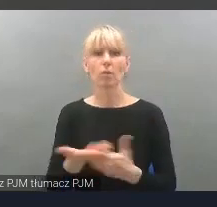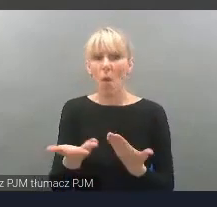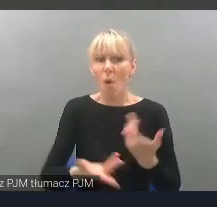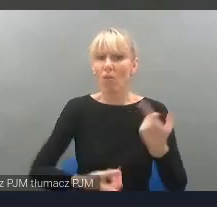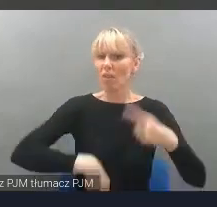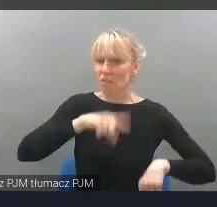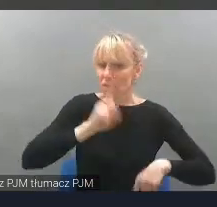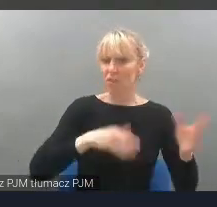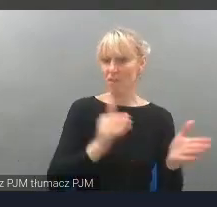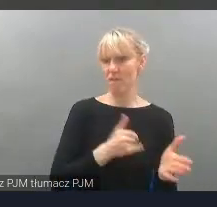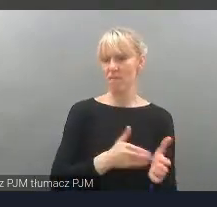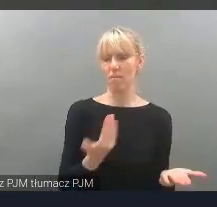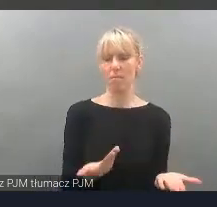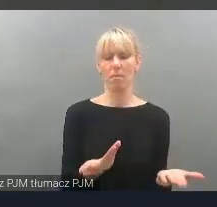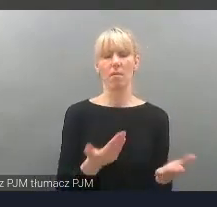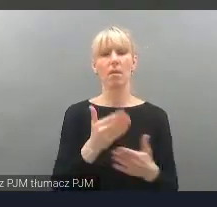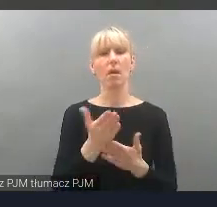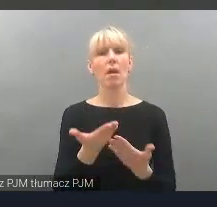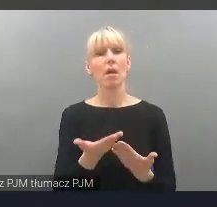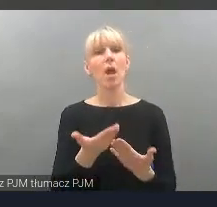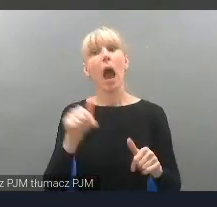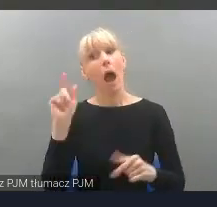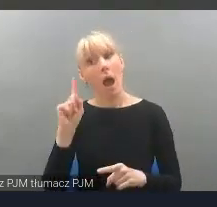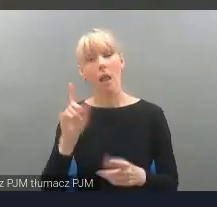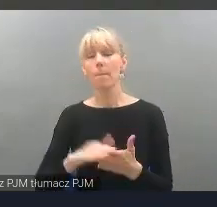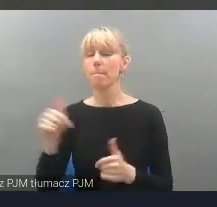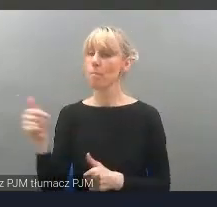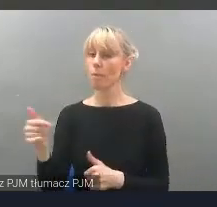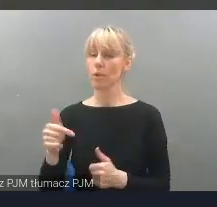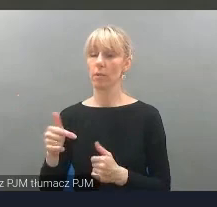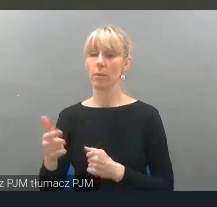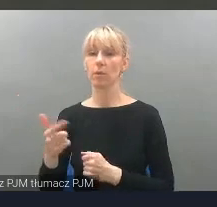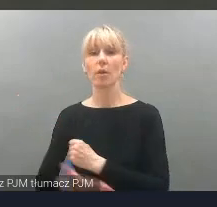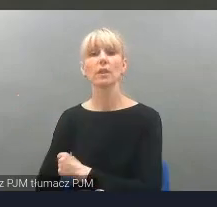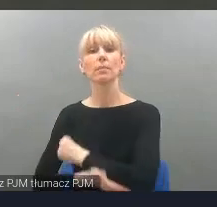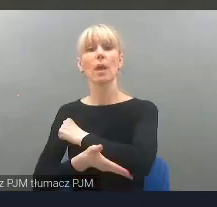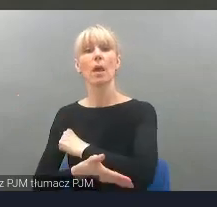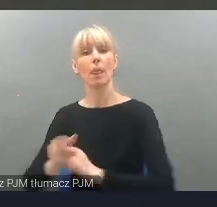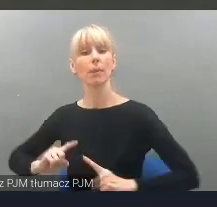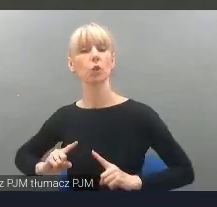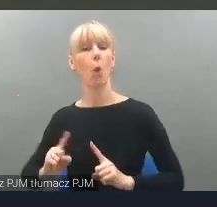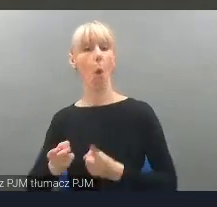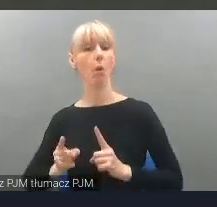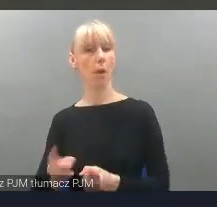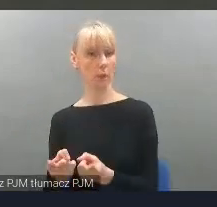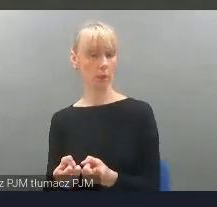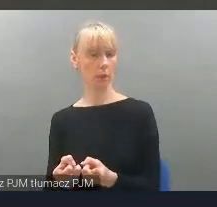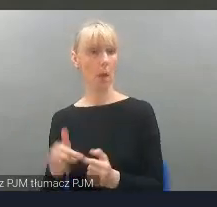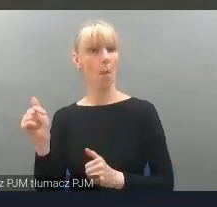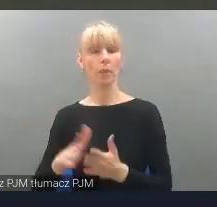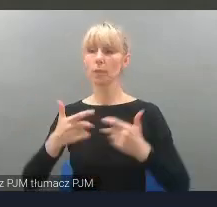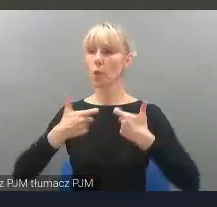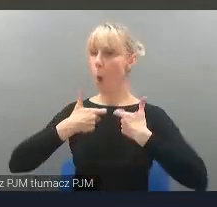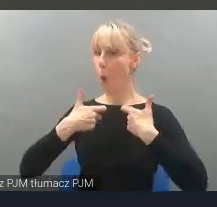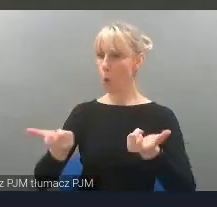zarządczy. Powinien być wspierany przez organizatora. Powinien być ogłoszony i nadany